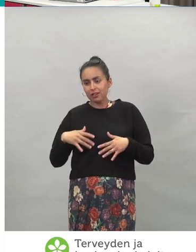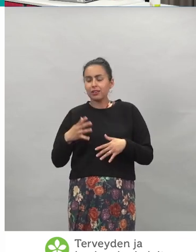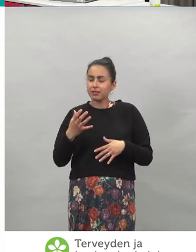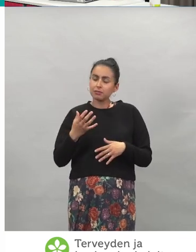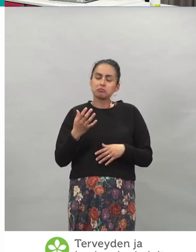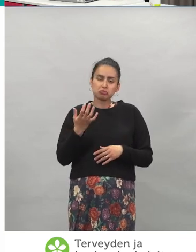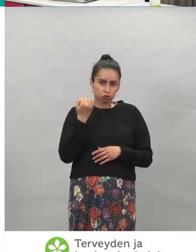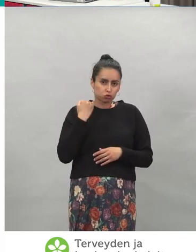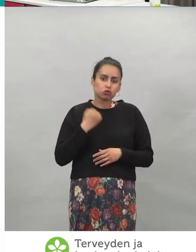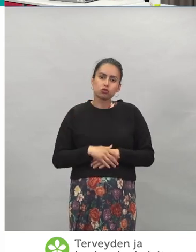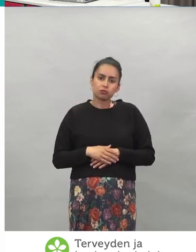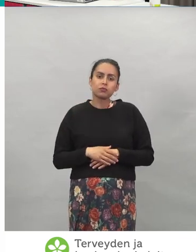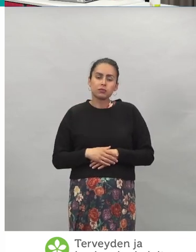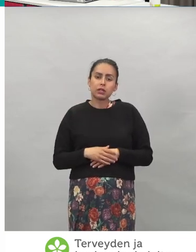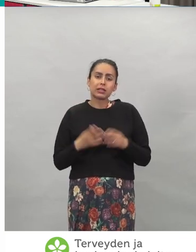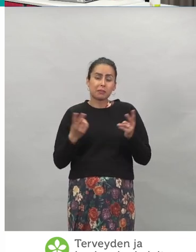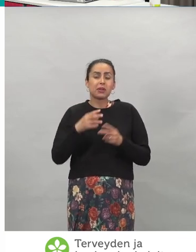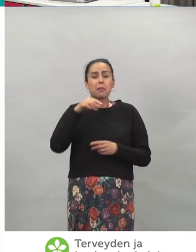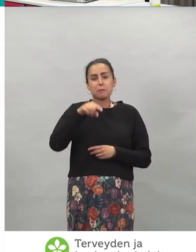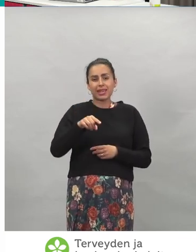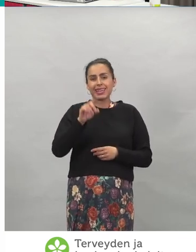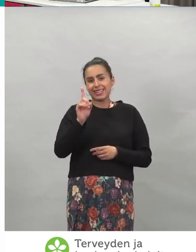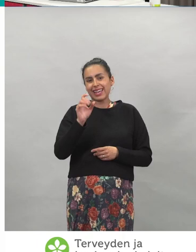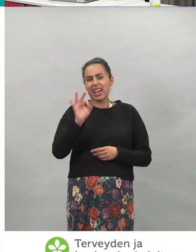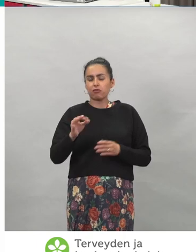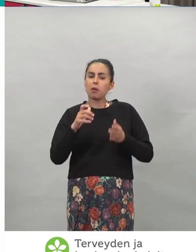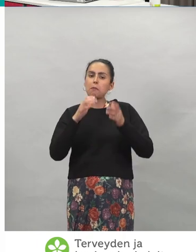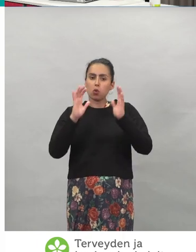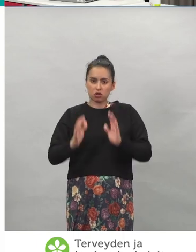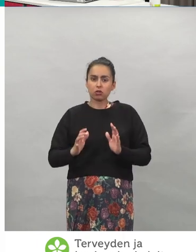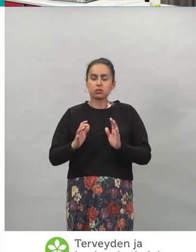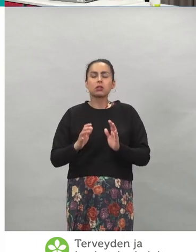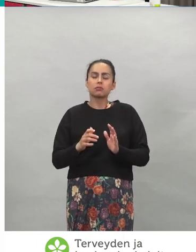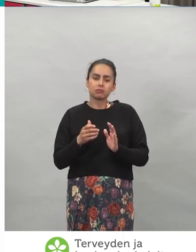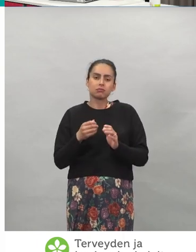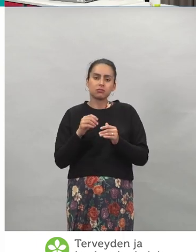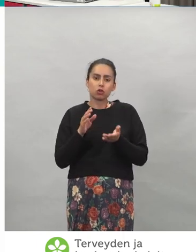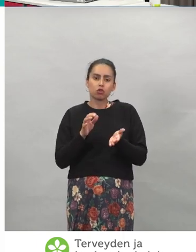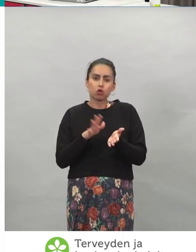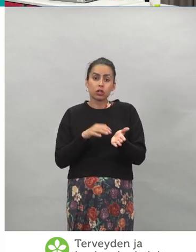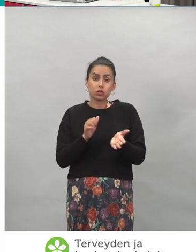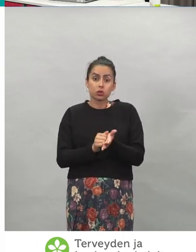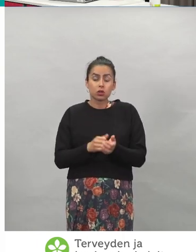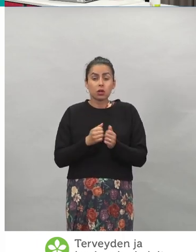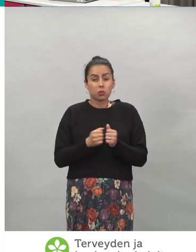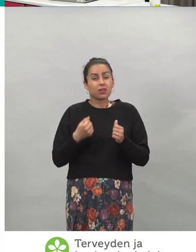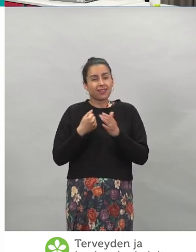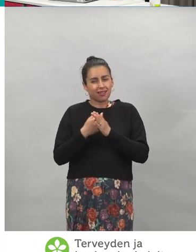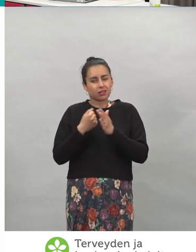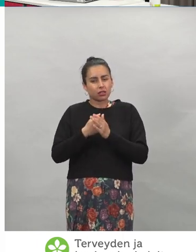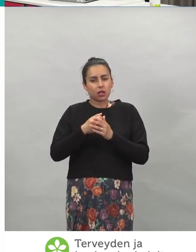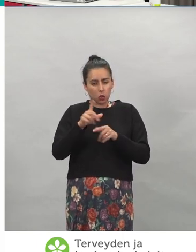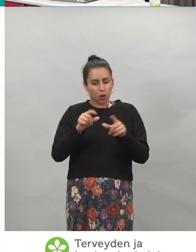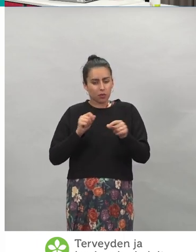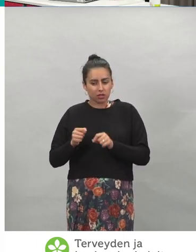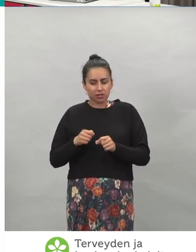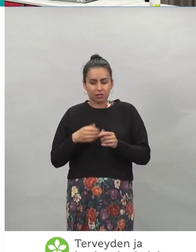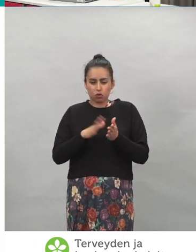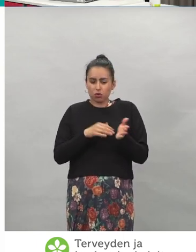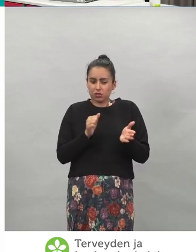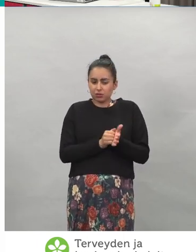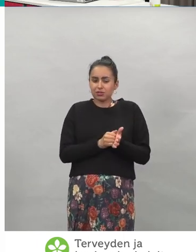mahdollista. Tämä on tämmöinen PDF-todistus. Kannattaa kuitenkin huomioida, että todistus sisältää henkilötietoja, eli